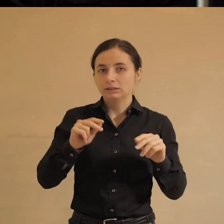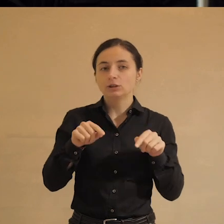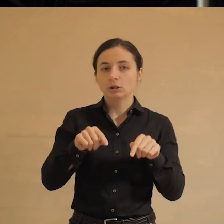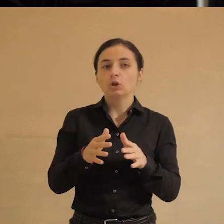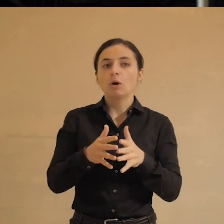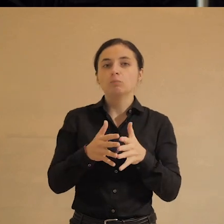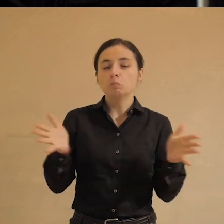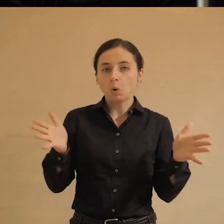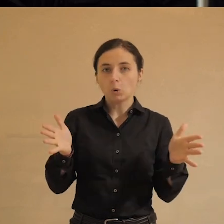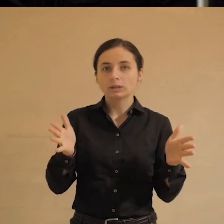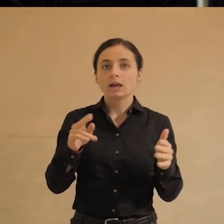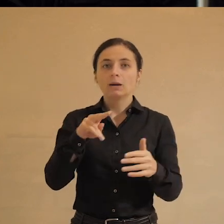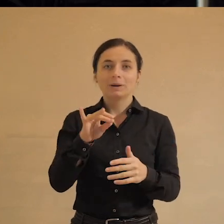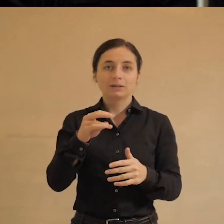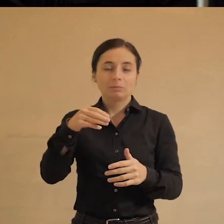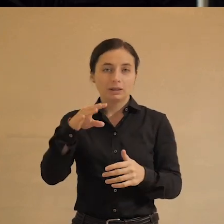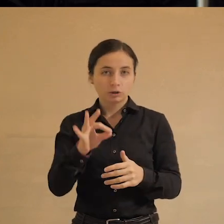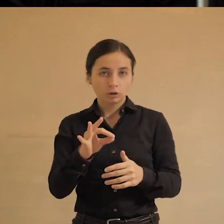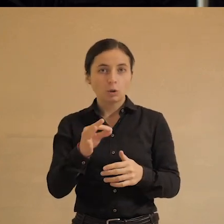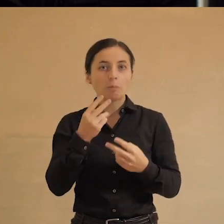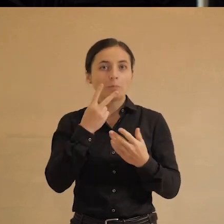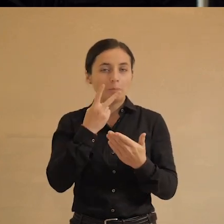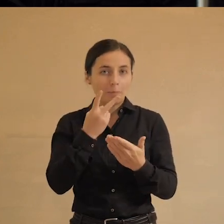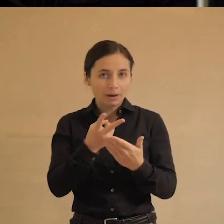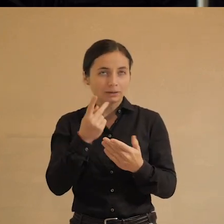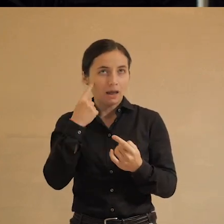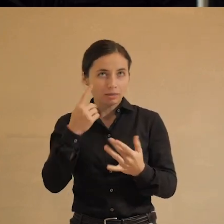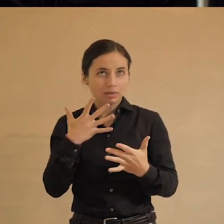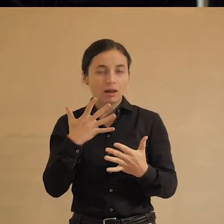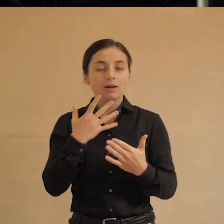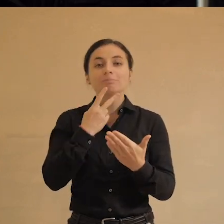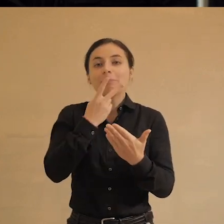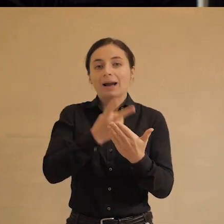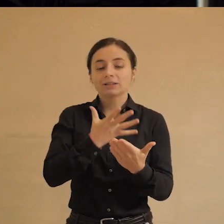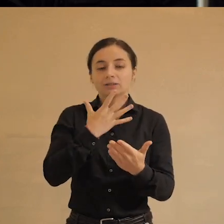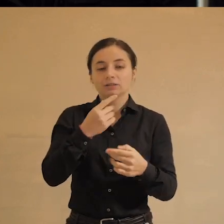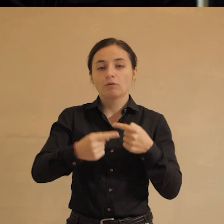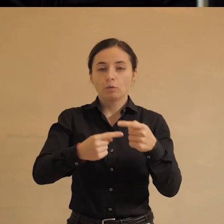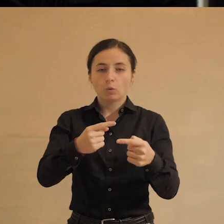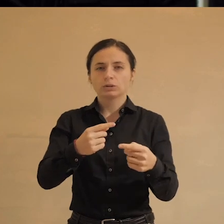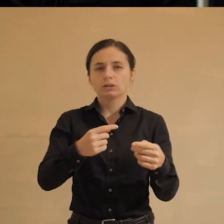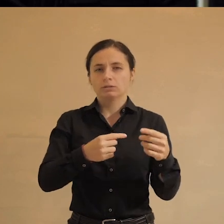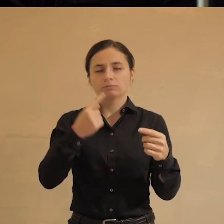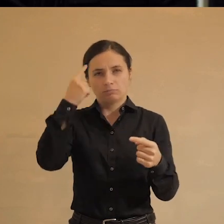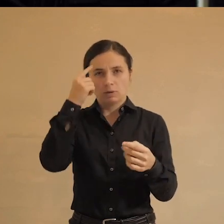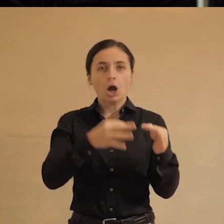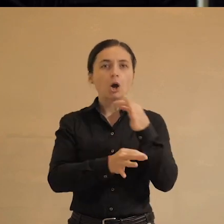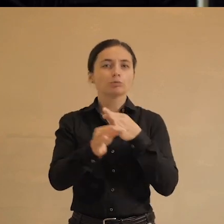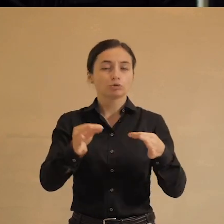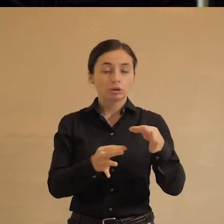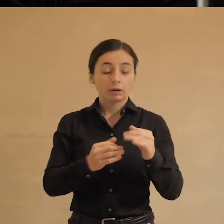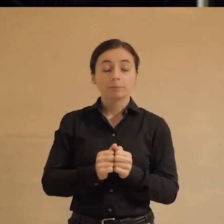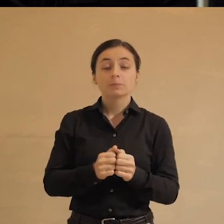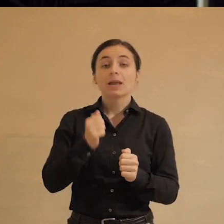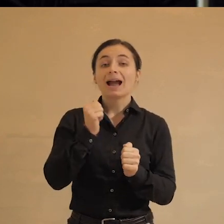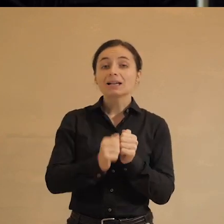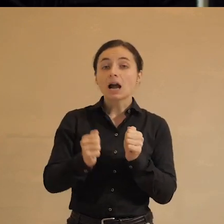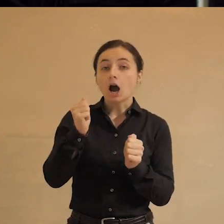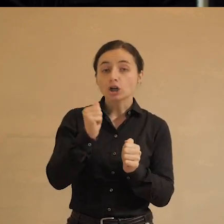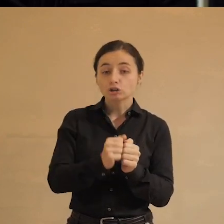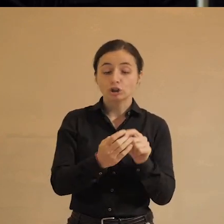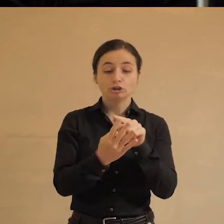более предметно и понятно продемонстрировать в ходе своего рассуждения, на самом деле каждая